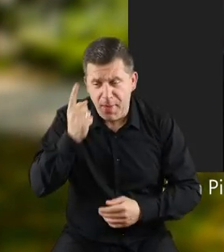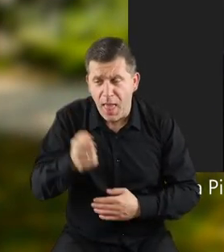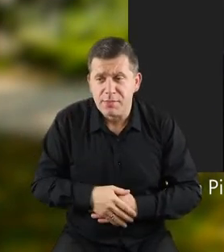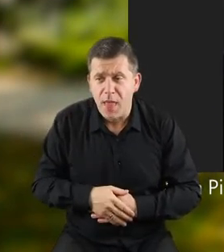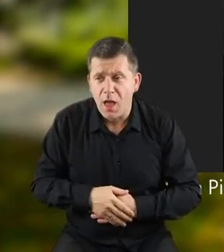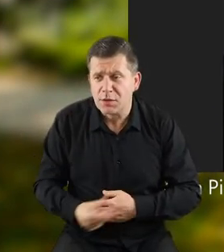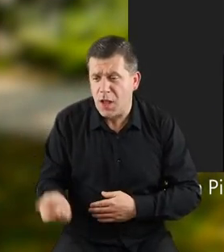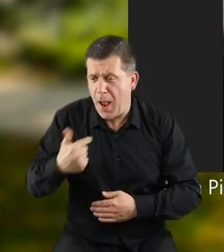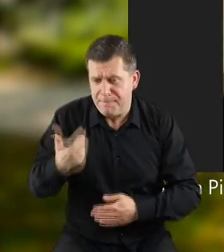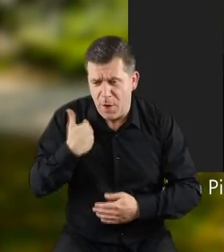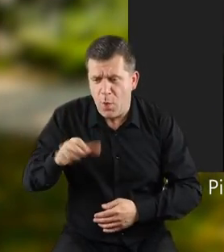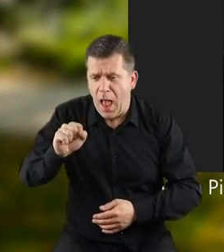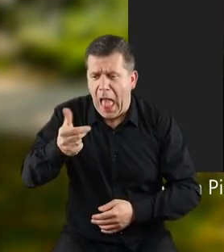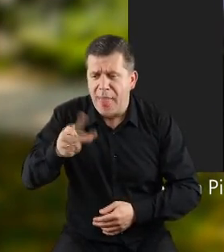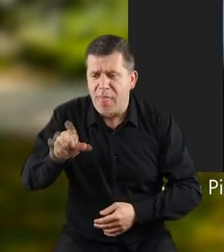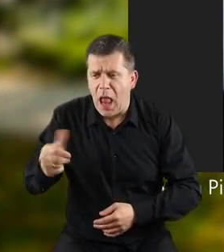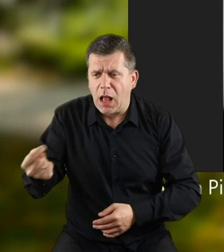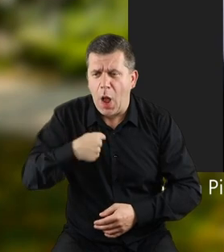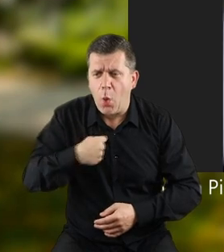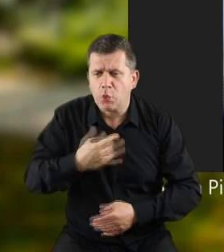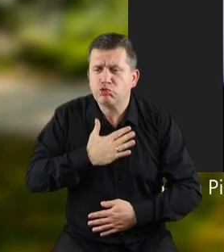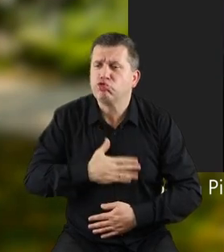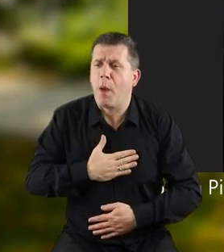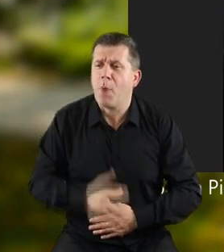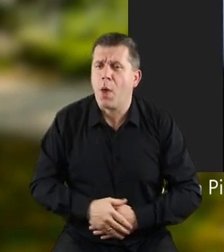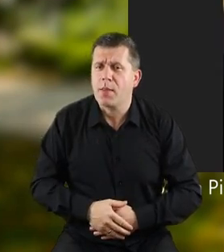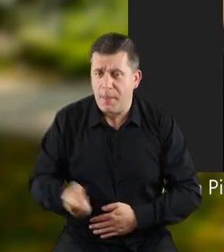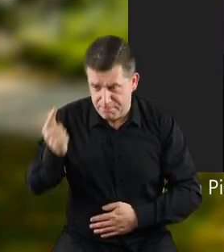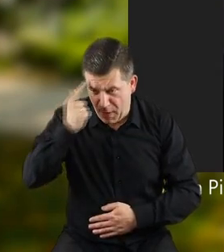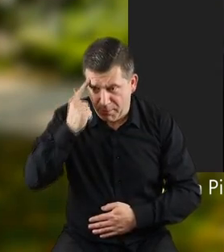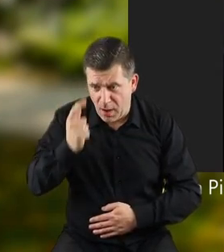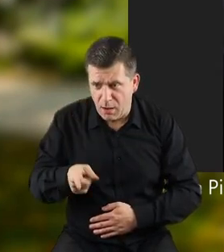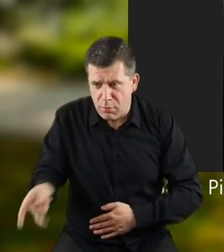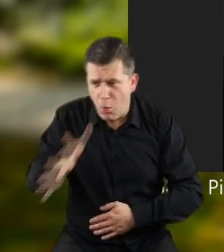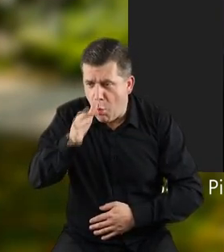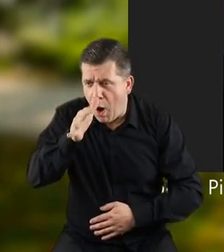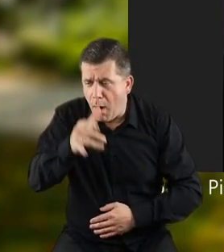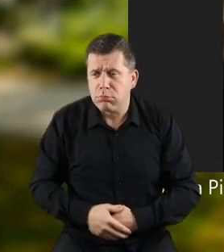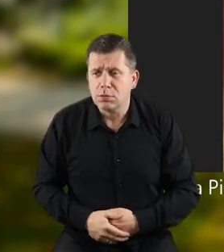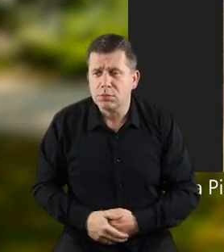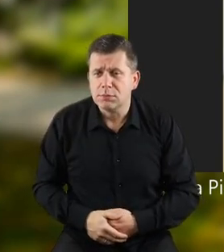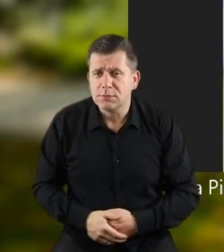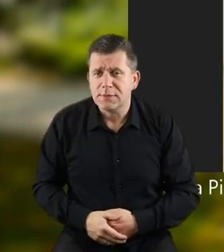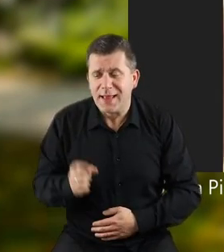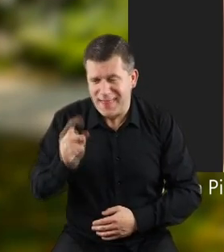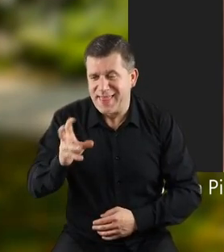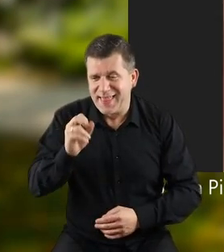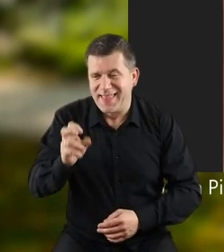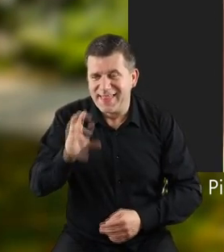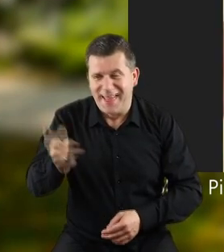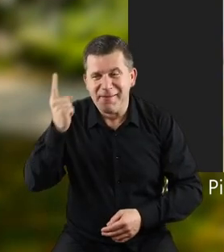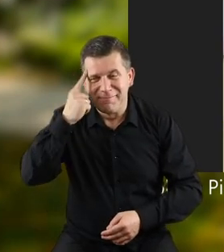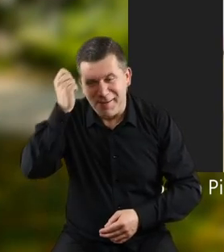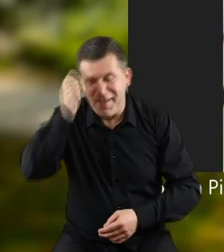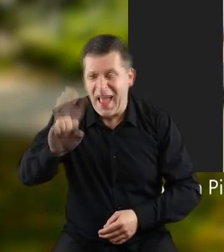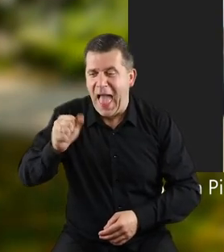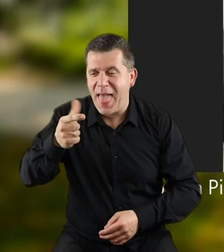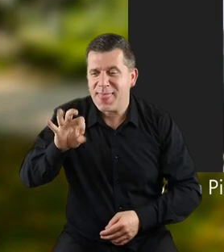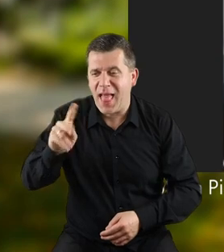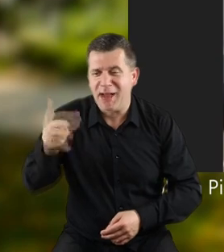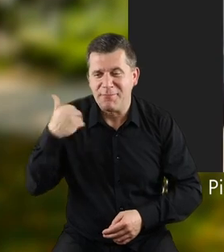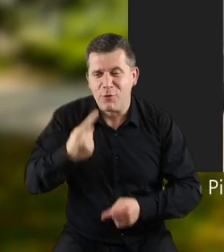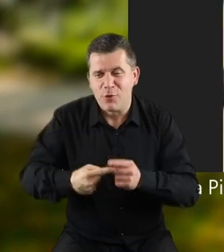Pamiętasz? Pamiętasz, jak była Anielka u nas w sobotę? Pamiętasz, jak rozrabiała? Pamiętam, jak Anielka